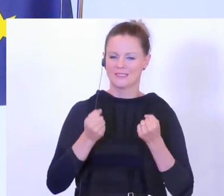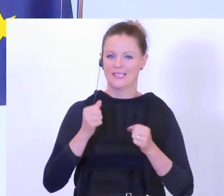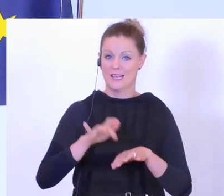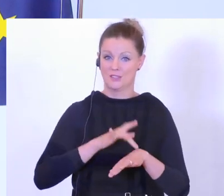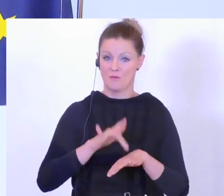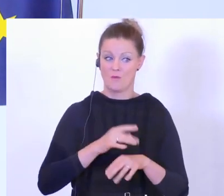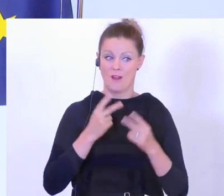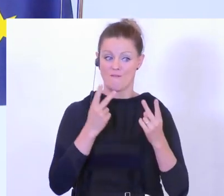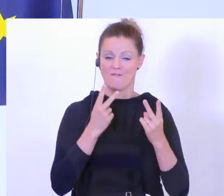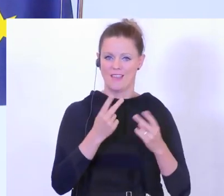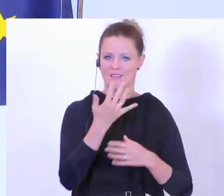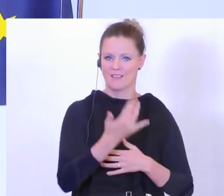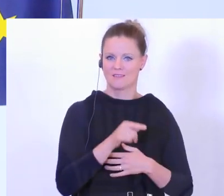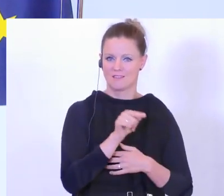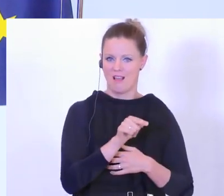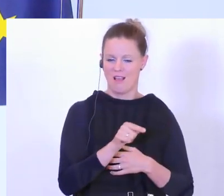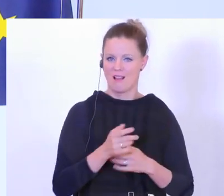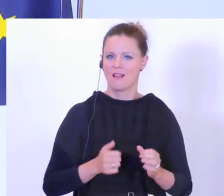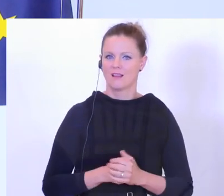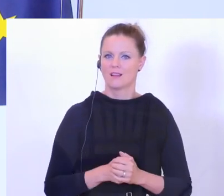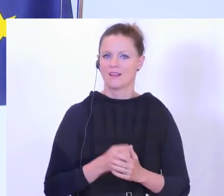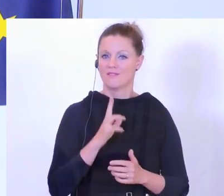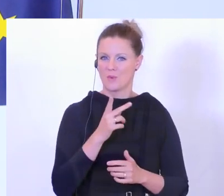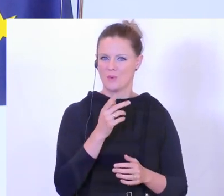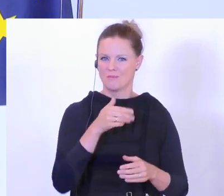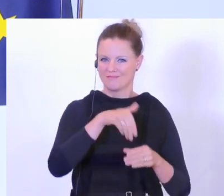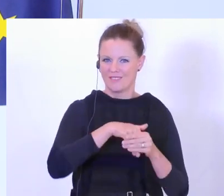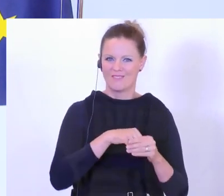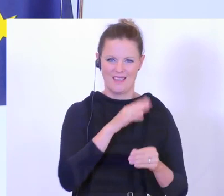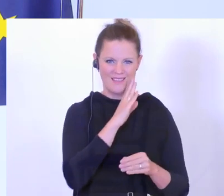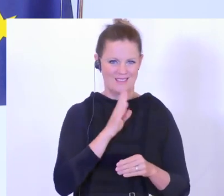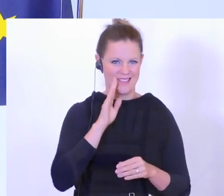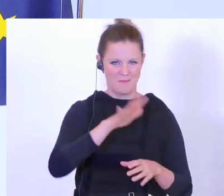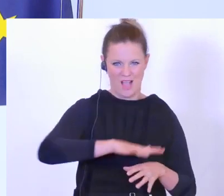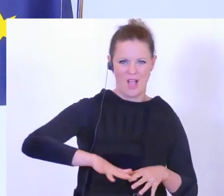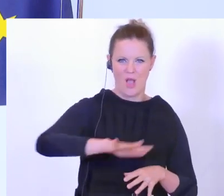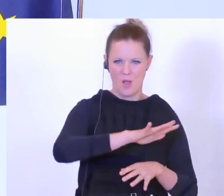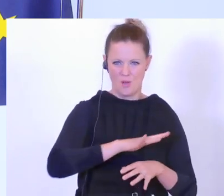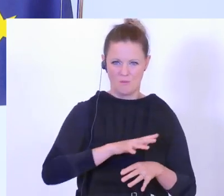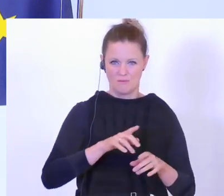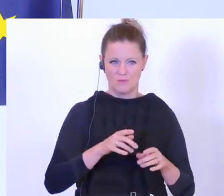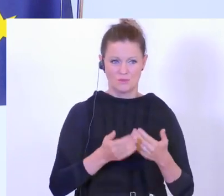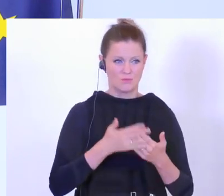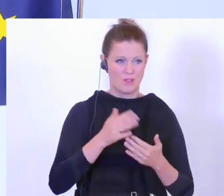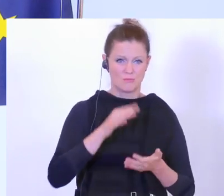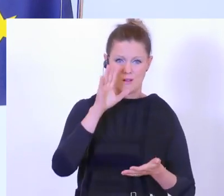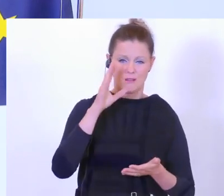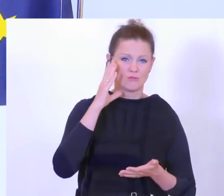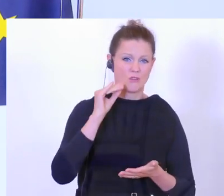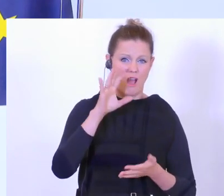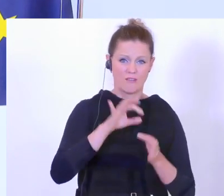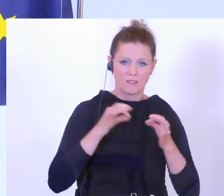wichtige Zahl und eine sehr, sehr wichtige Größe, weil hier geht es um den intimen Raum, hier geht es um durchwühlte Schlafzimmer